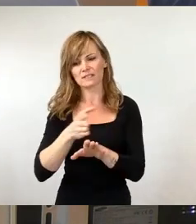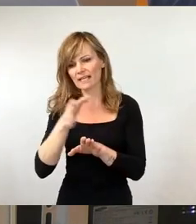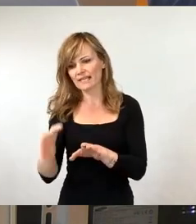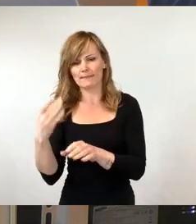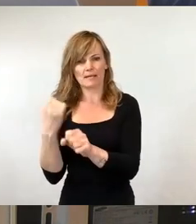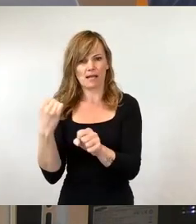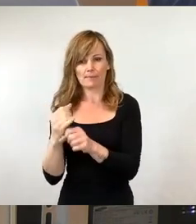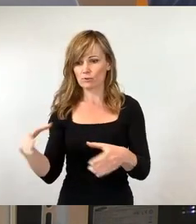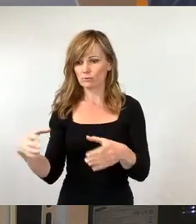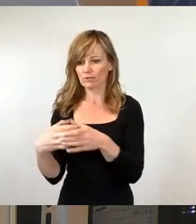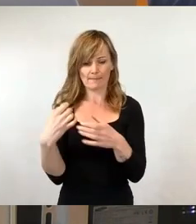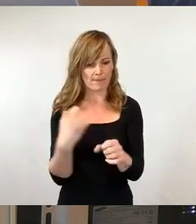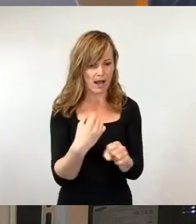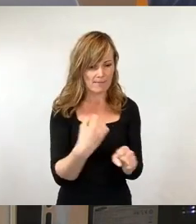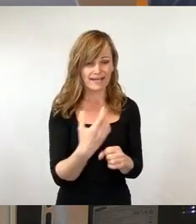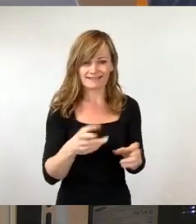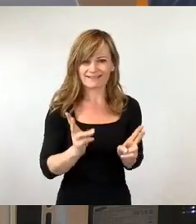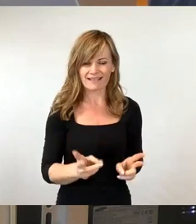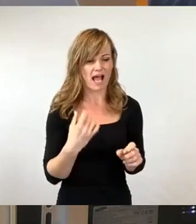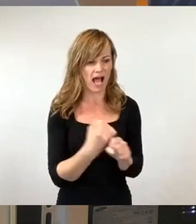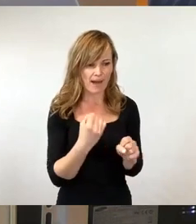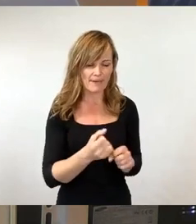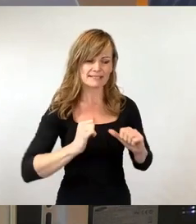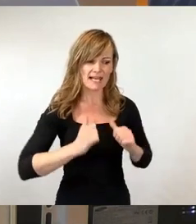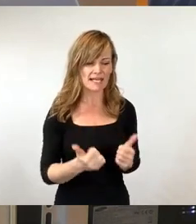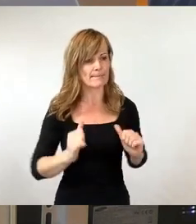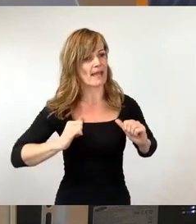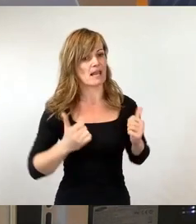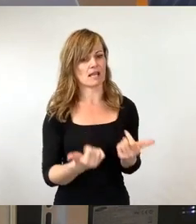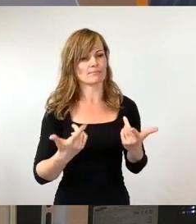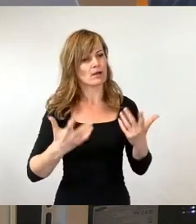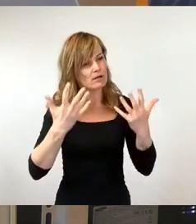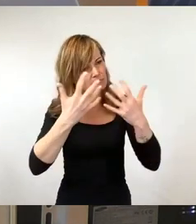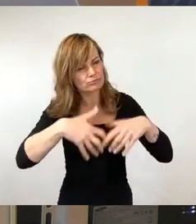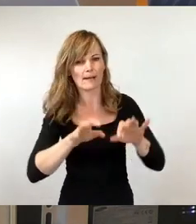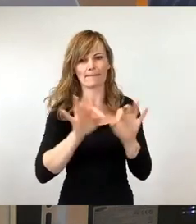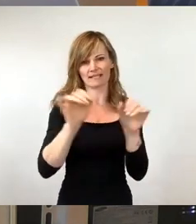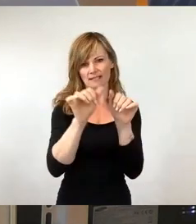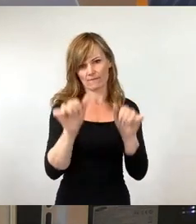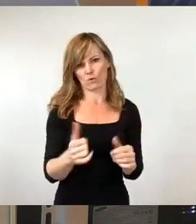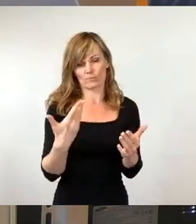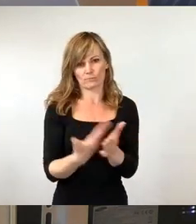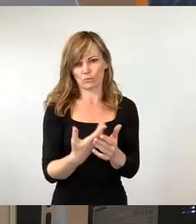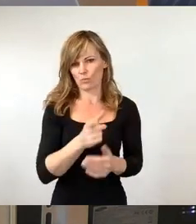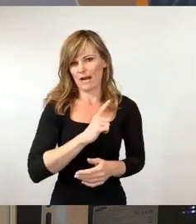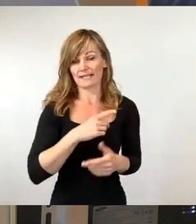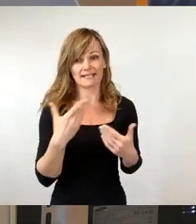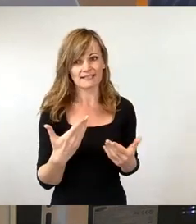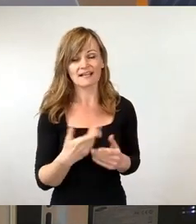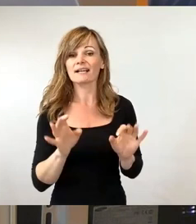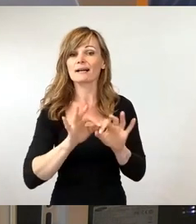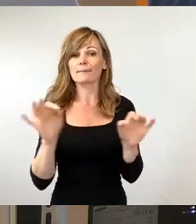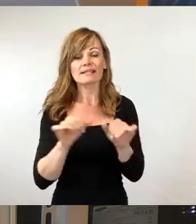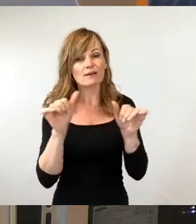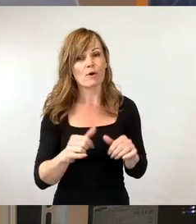Miteinanderarbeit, Leben und Erleben ist die beste Form der Integration für die, die hierherkommen und die beste Form der Akzeptanzsteigerung für